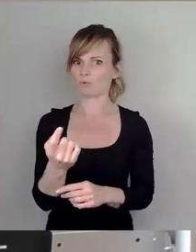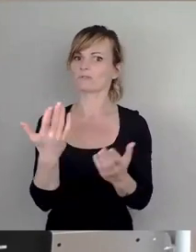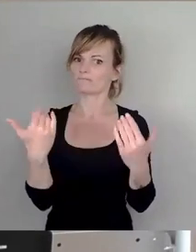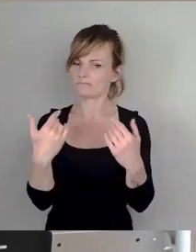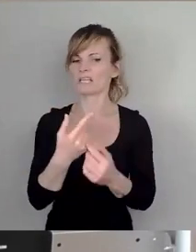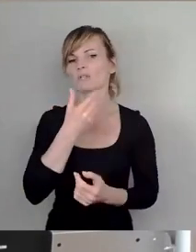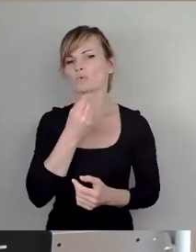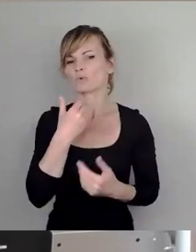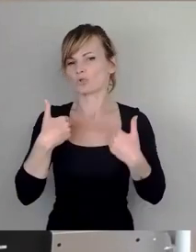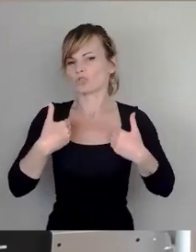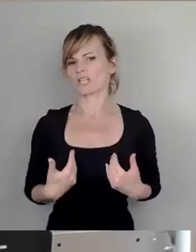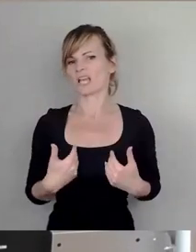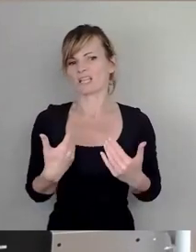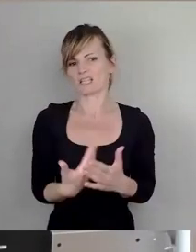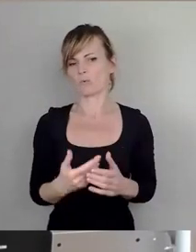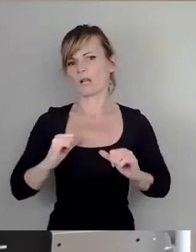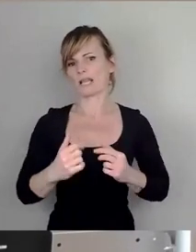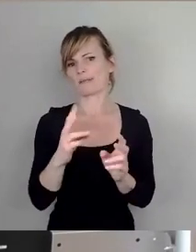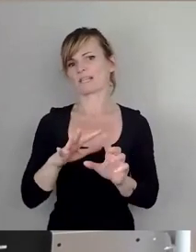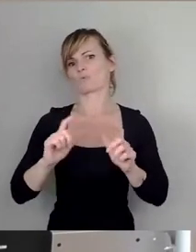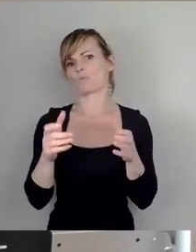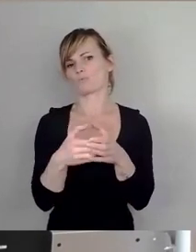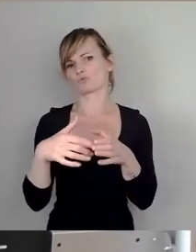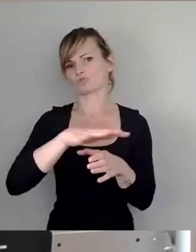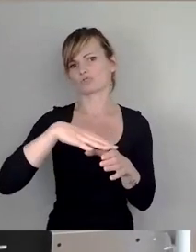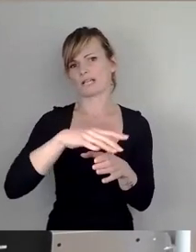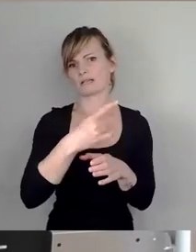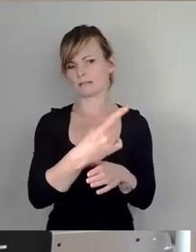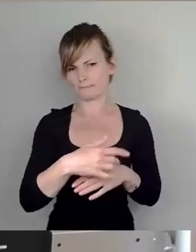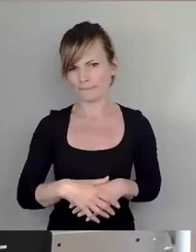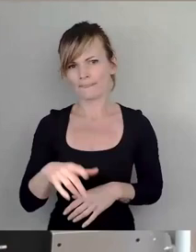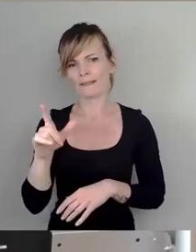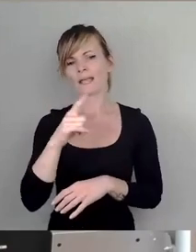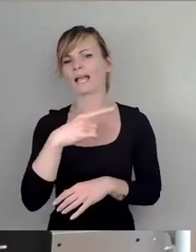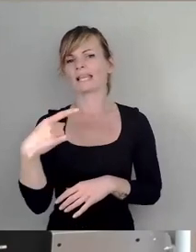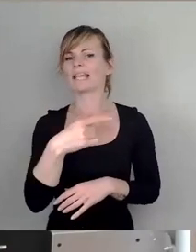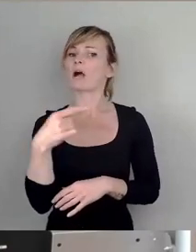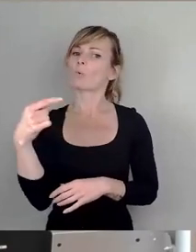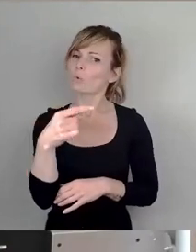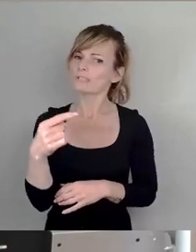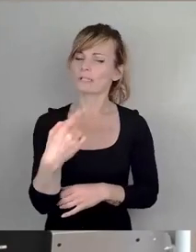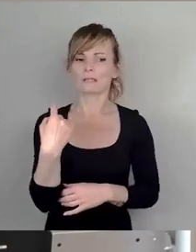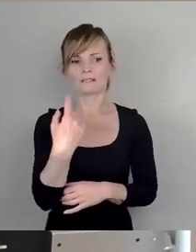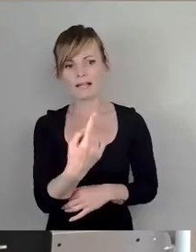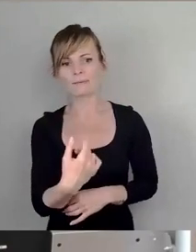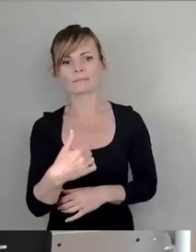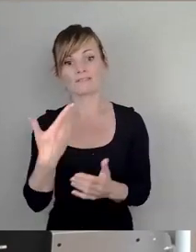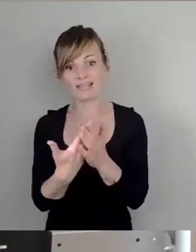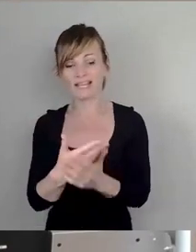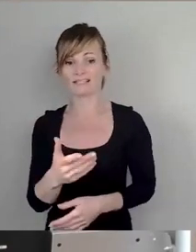unausweichlichen Lebensumstand. Doch Lea Grundig soll nicht wegen ihres Glaubens einer Straße den Namen geben.